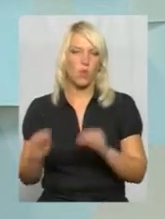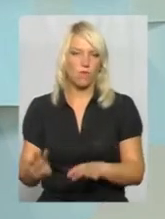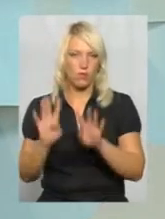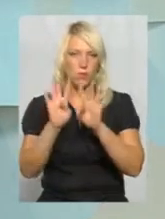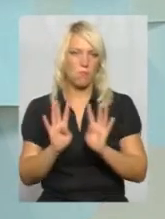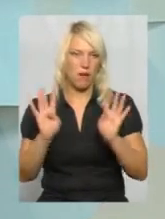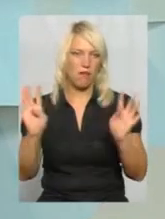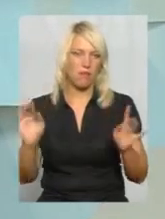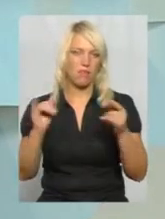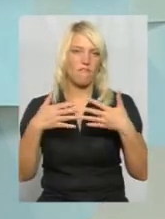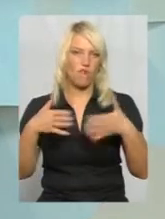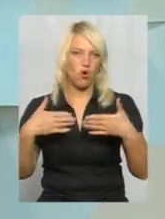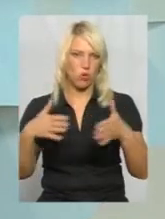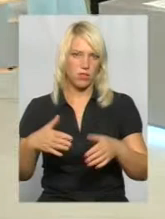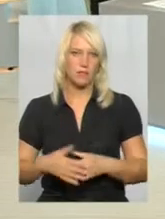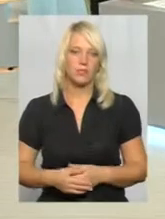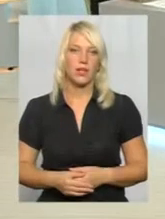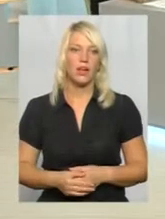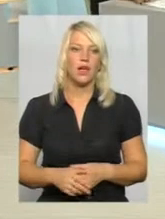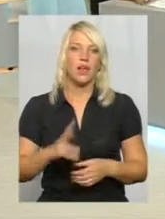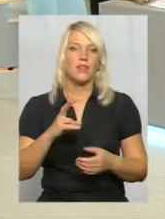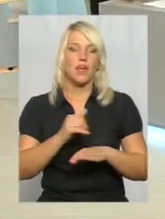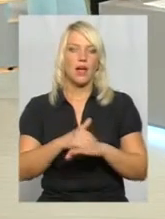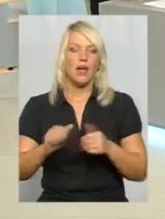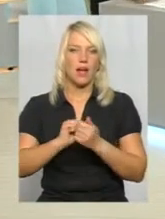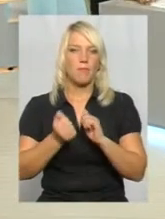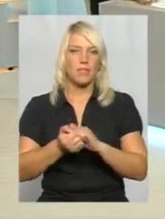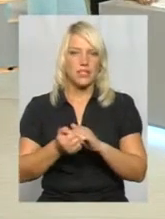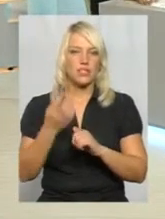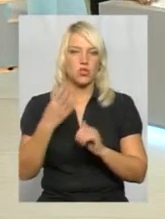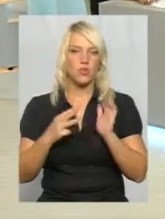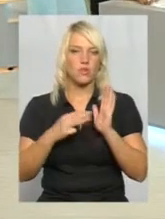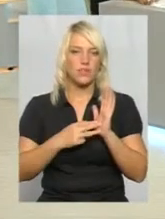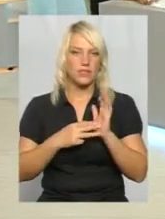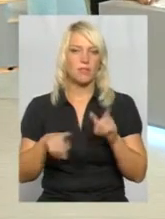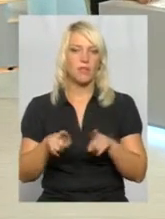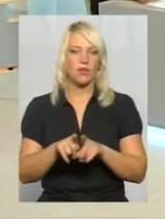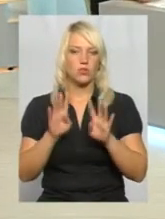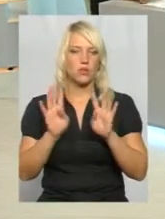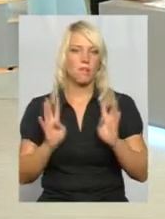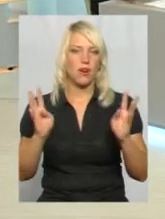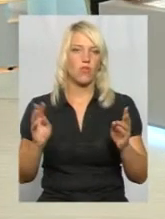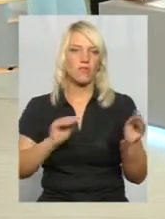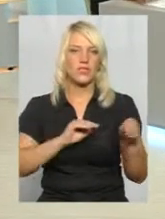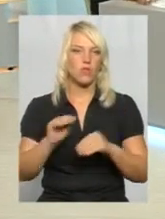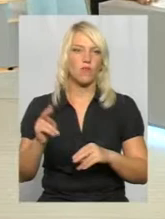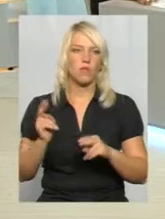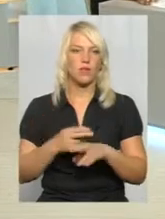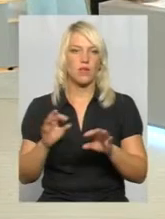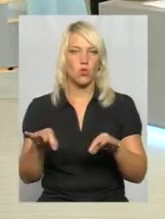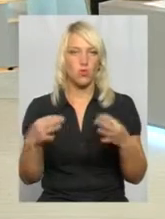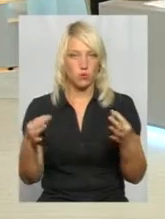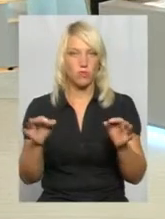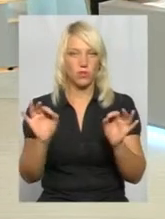ворота. От на Кам'янецькій 48 також паркан встановлений без дозволу, так?